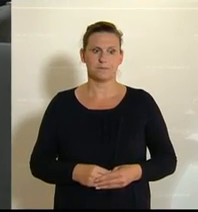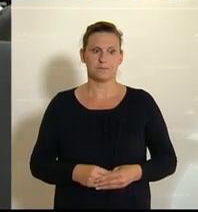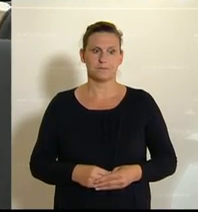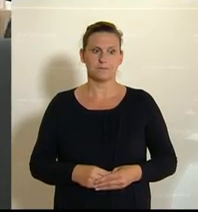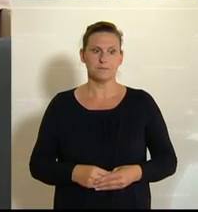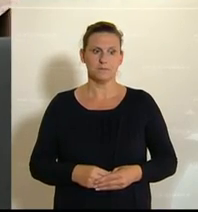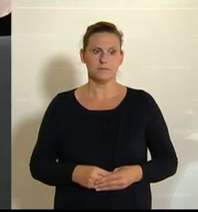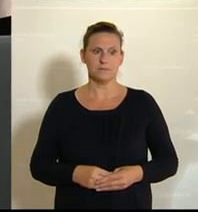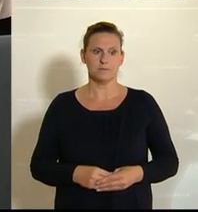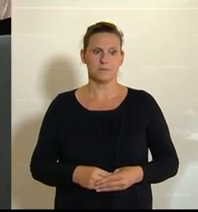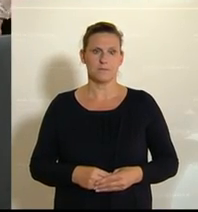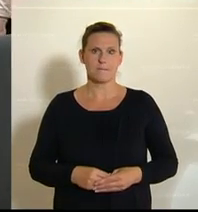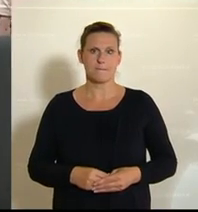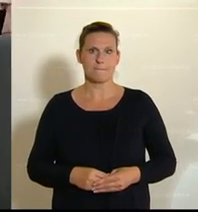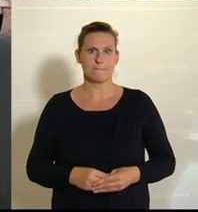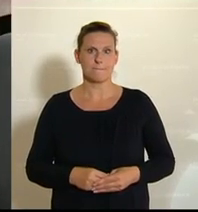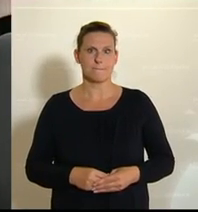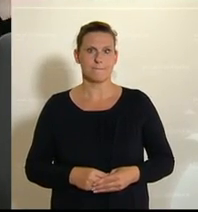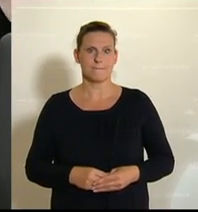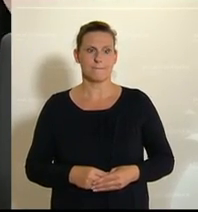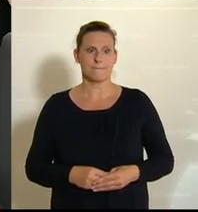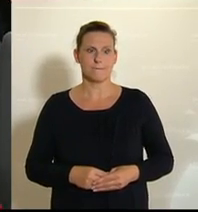das Budgetkapitel Soziales und Konsumentenschutz.